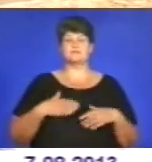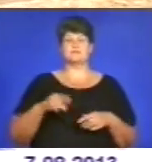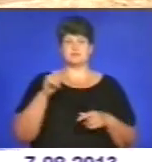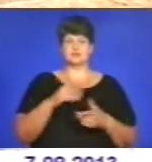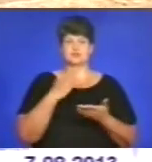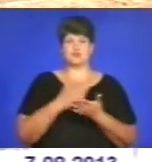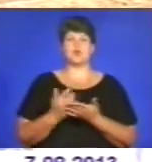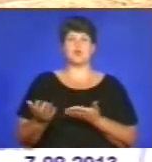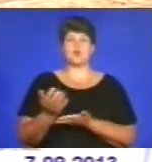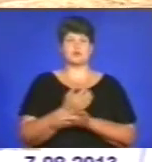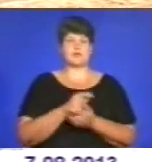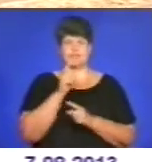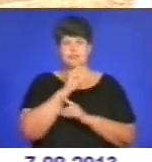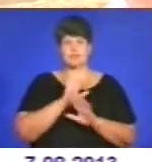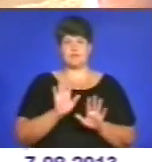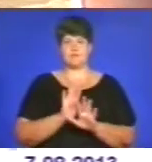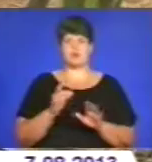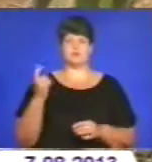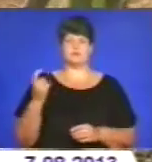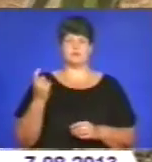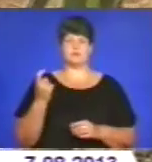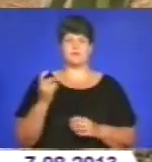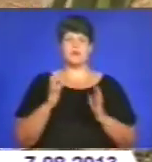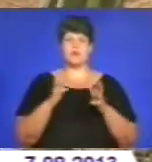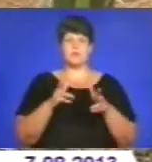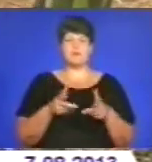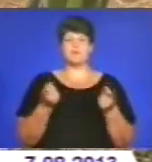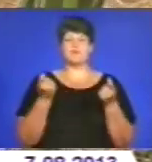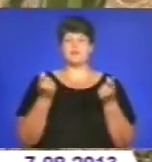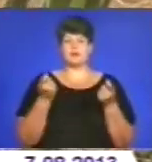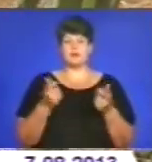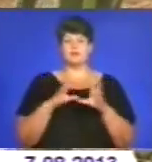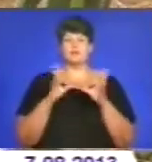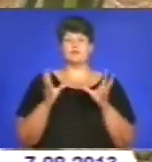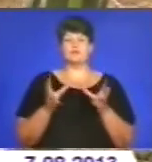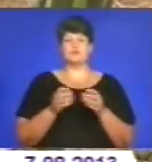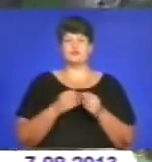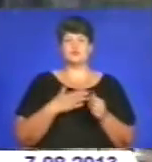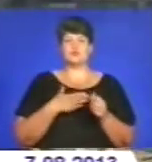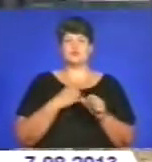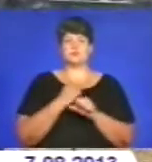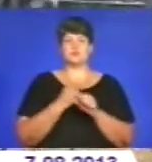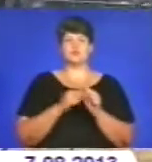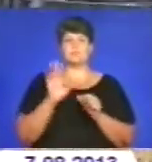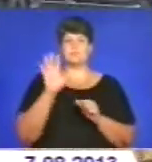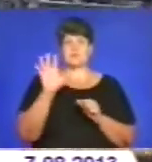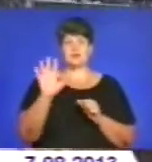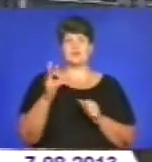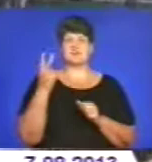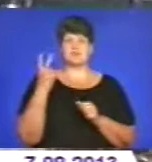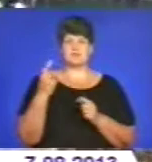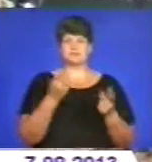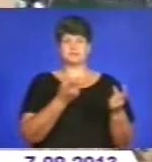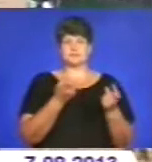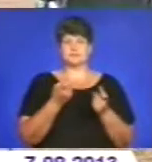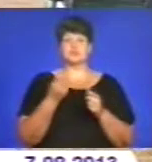ворожай непоганий в господарстві. Комбайнів у нас небагато, наших працює п'ять, два залучених з Одеської